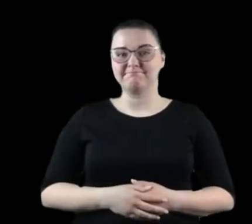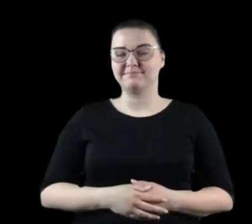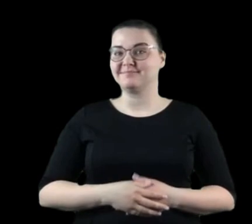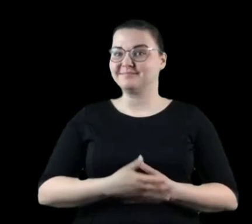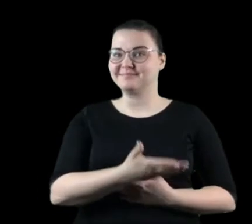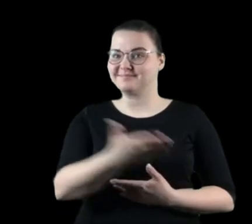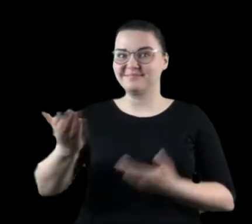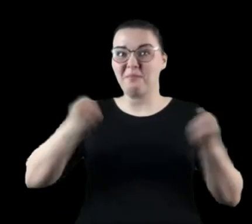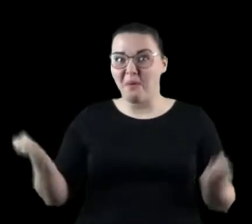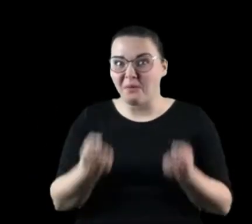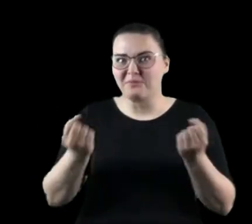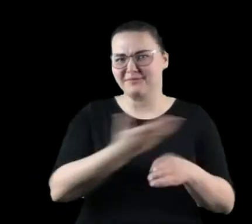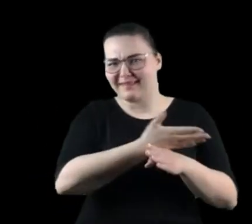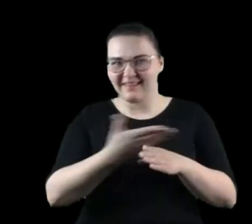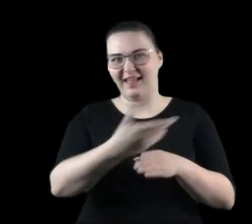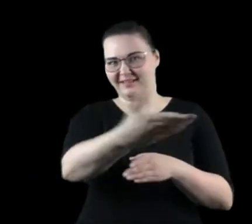zdjęć.